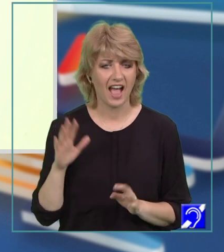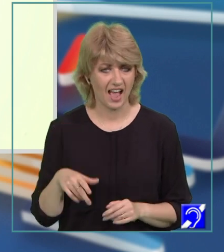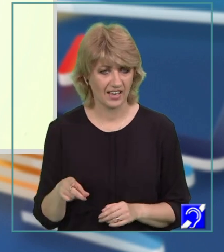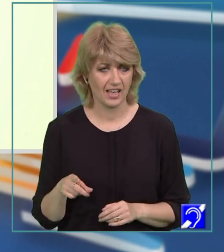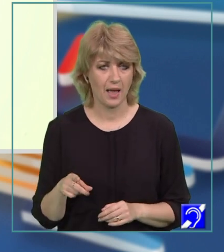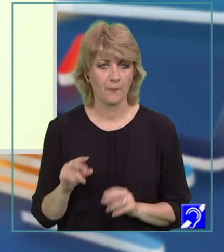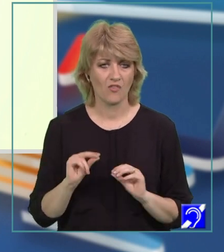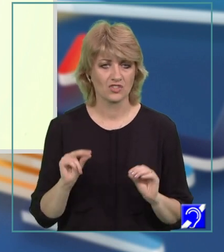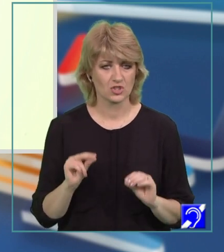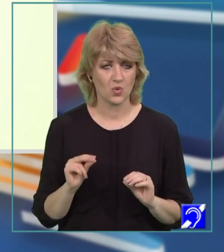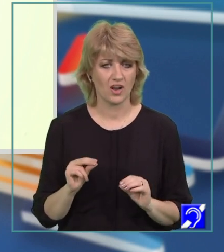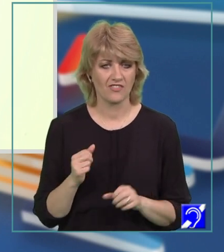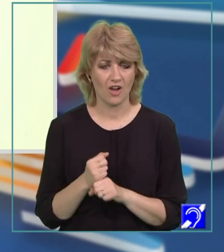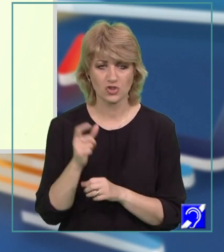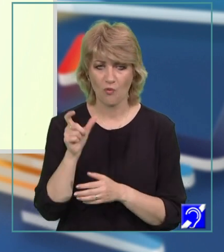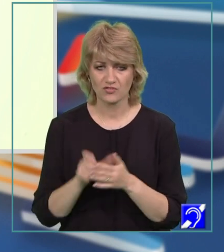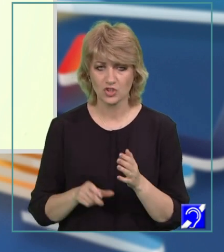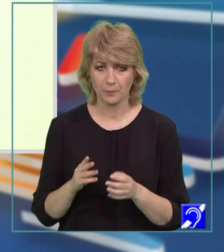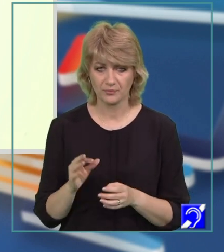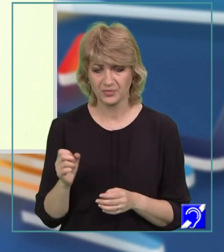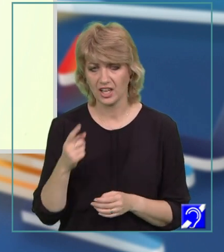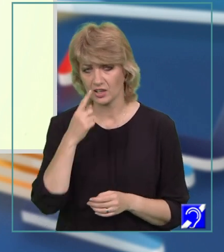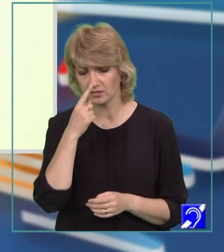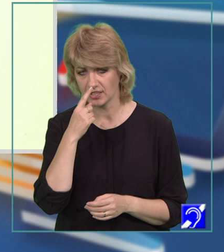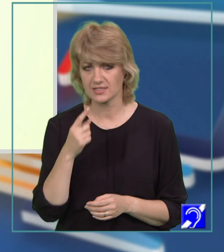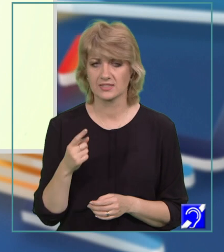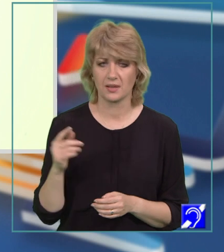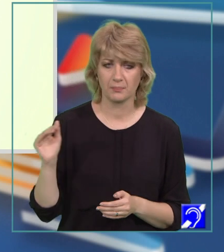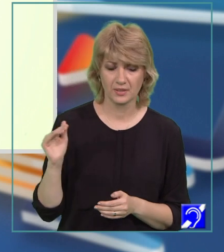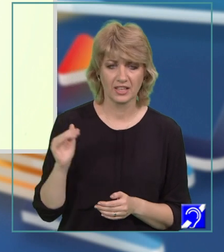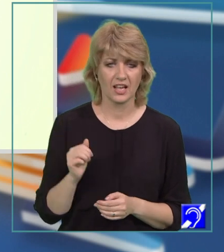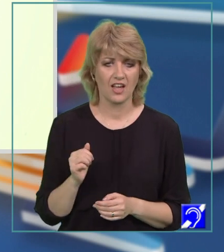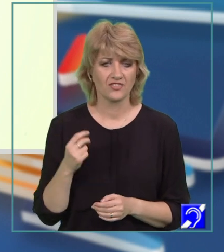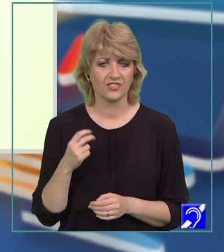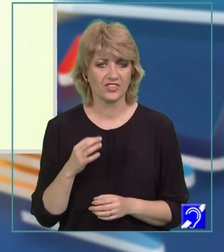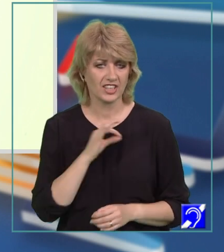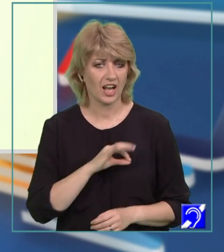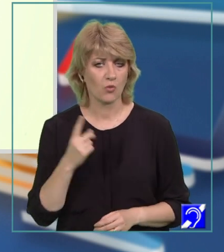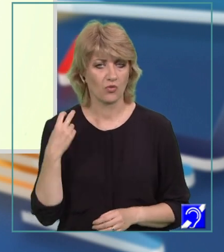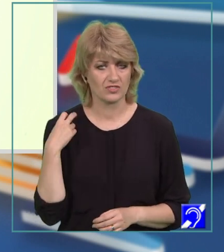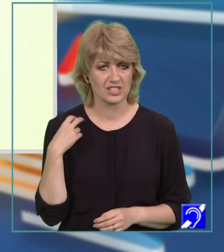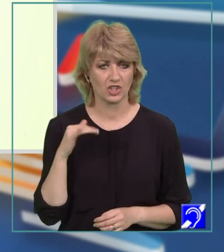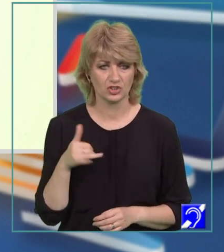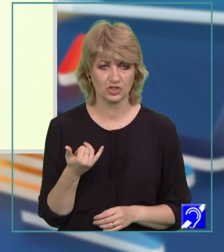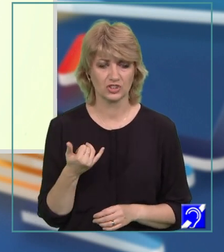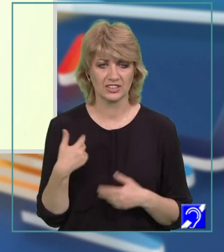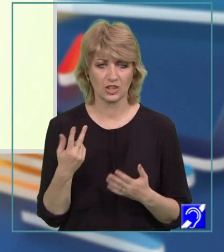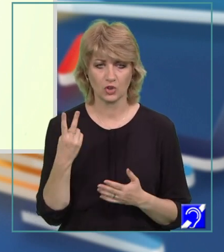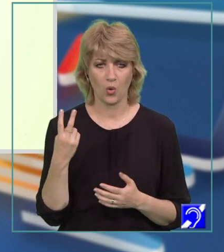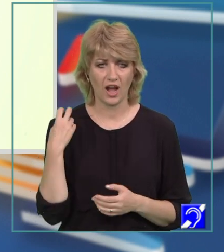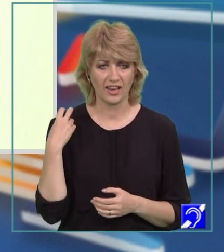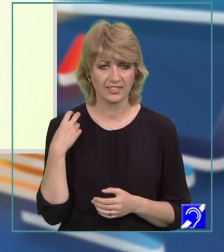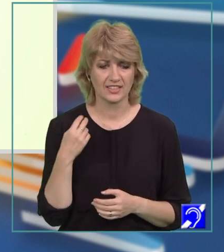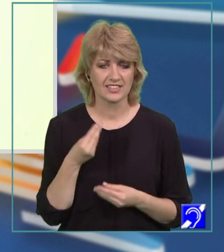de pian îi face o fișă biografică, e rusuaică, este preadolescentă, e fica unui ofițer și îi sintetizează două calități.